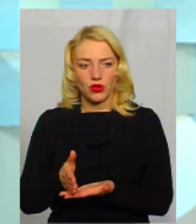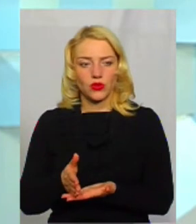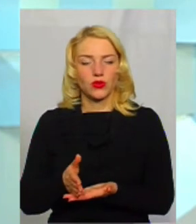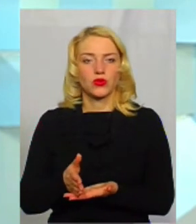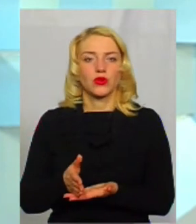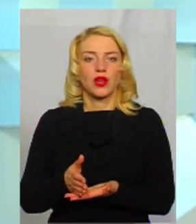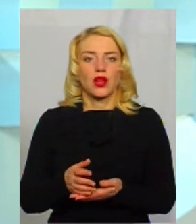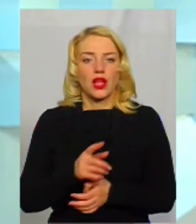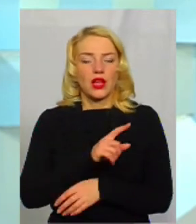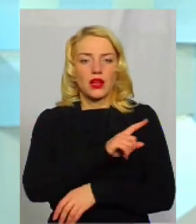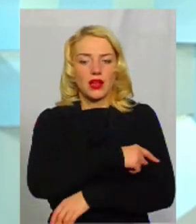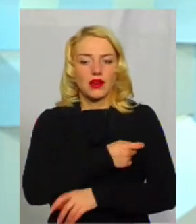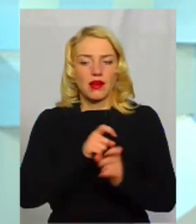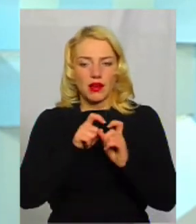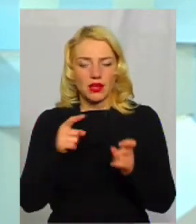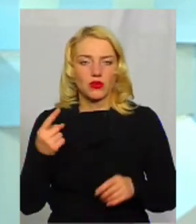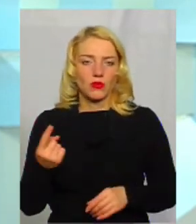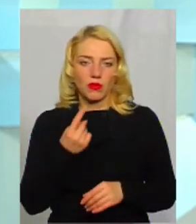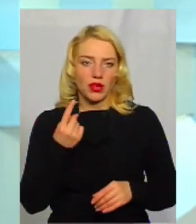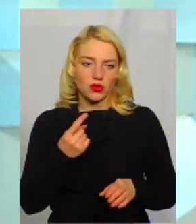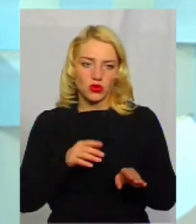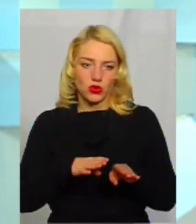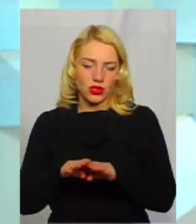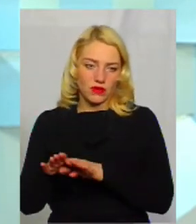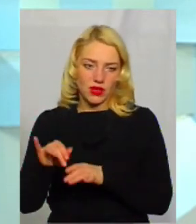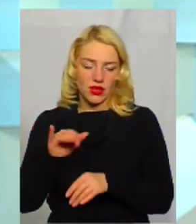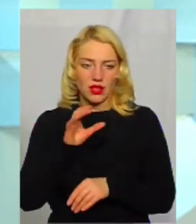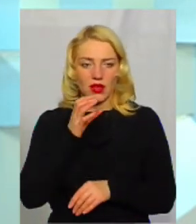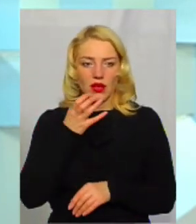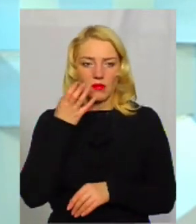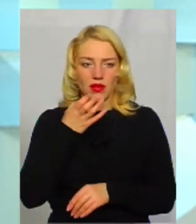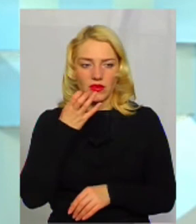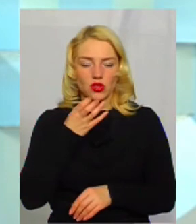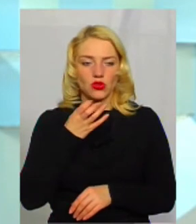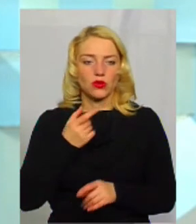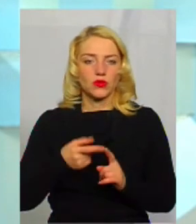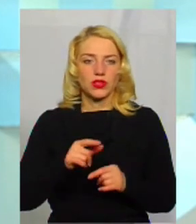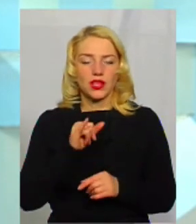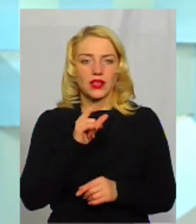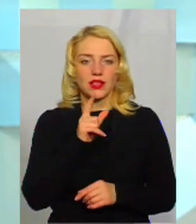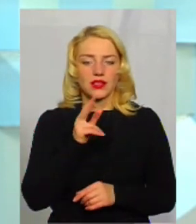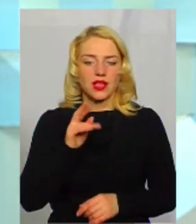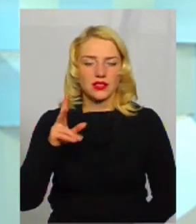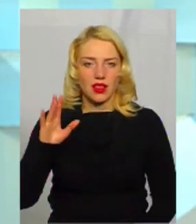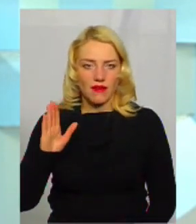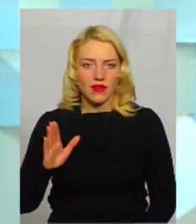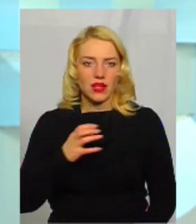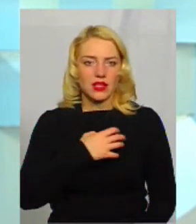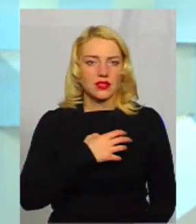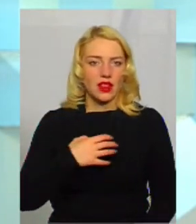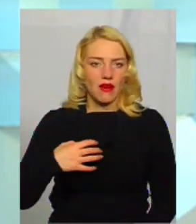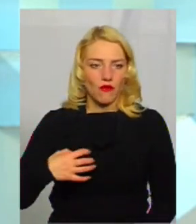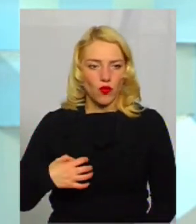першого рівня. І в Північному окрузі це і Зяслав, Славута,